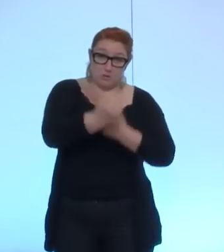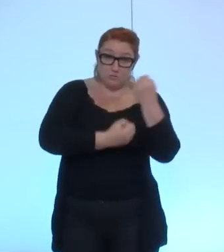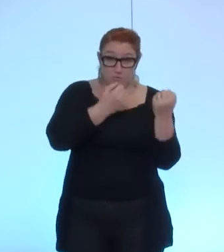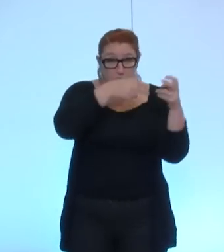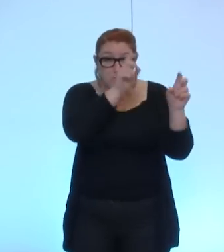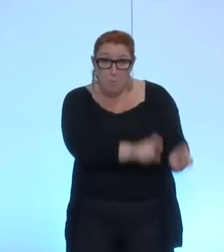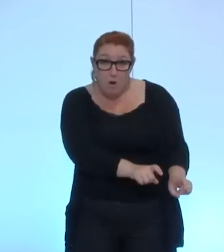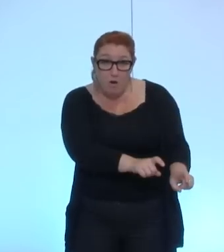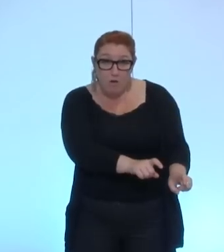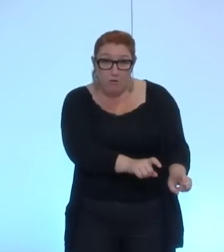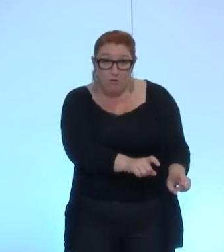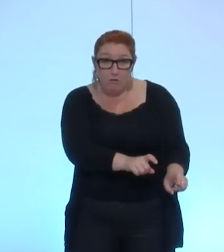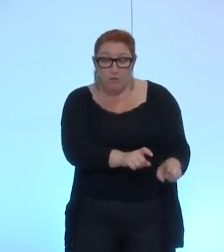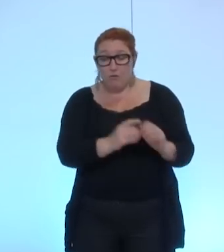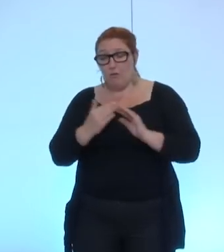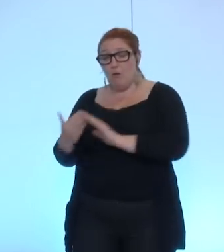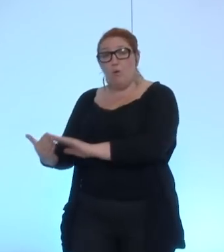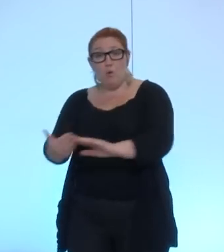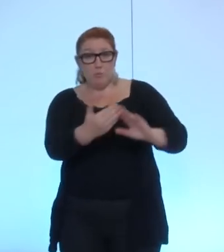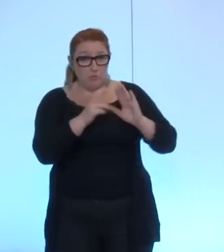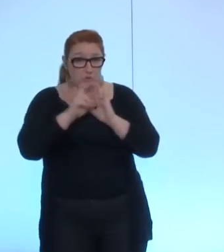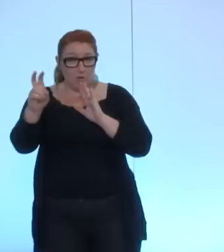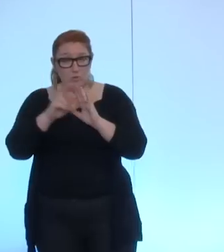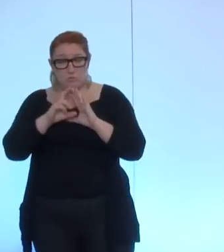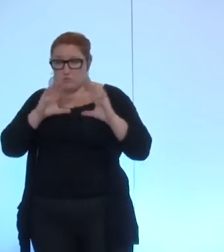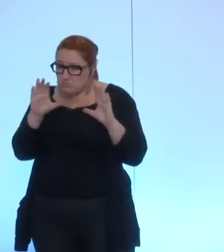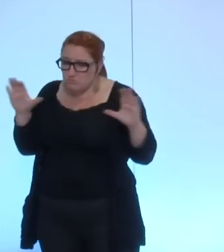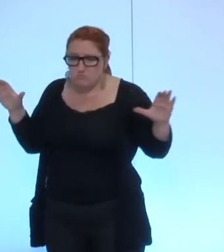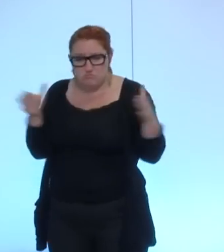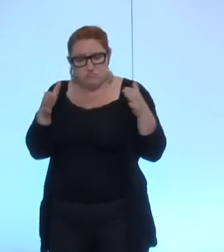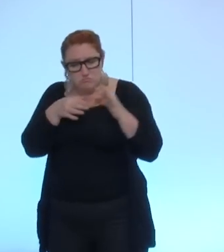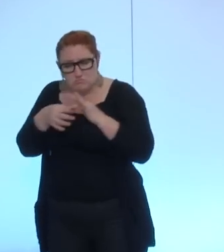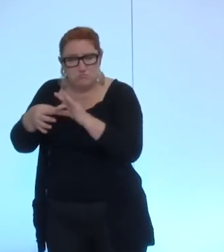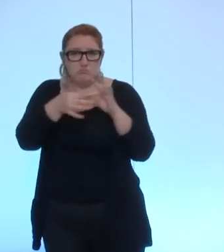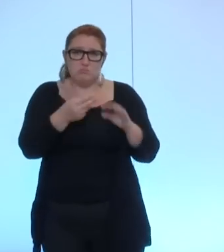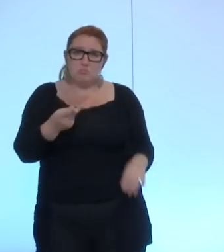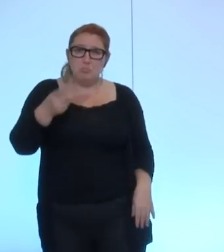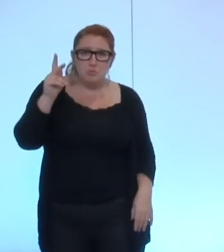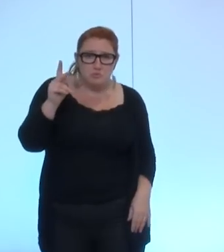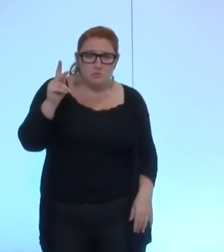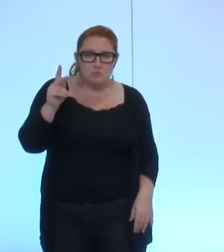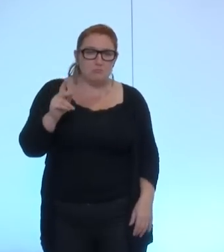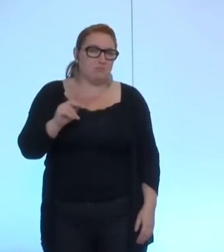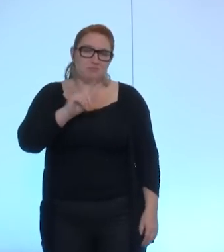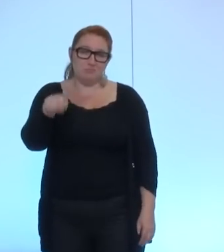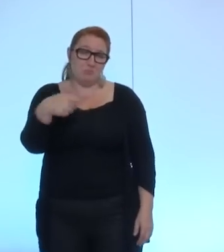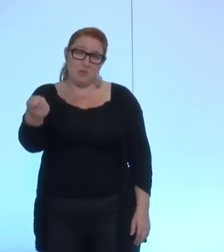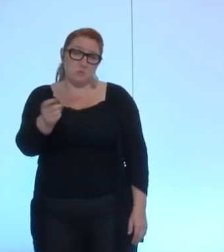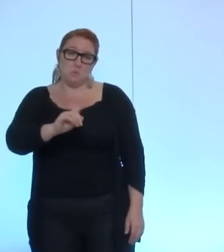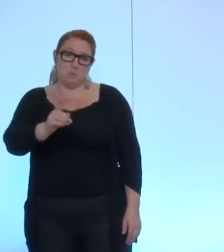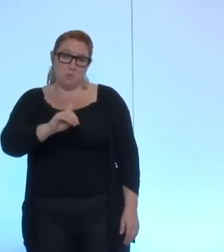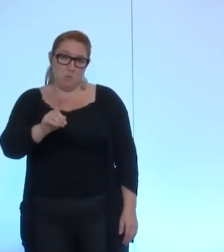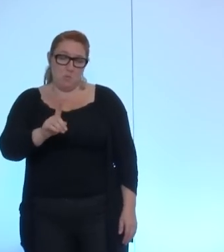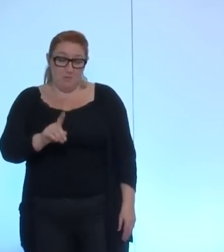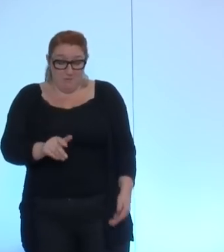rassemblée évidemment non à cet instant au moment de